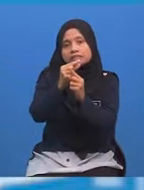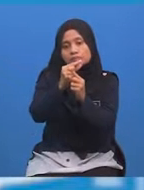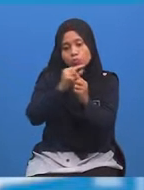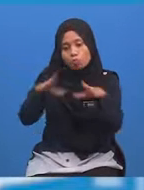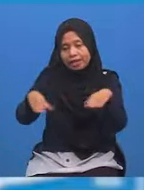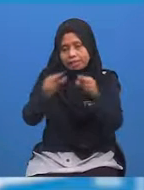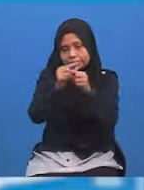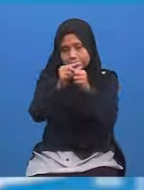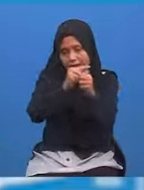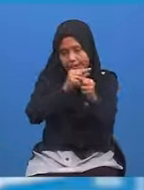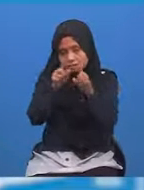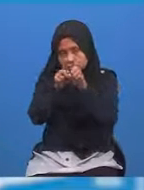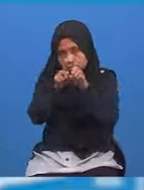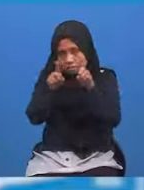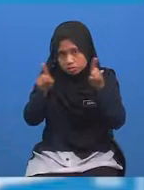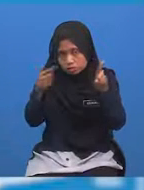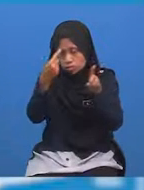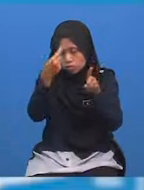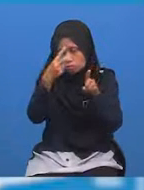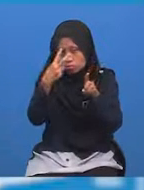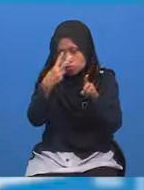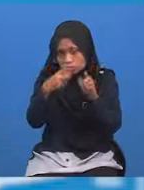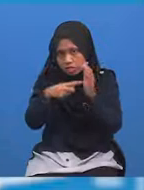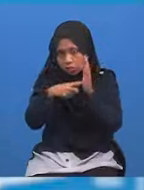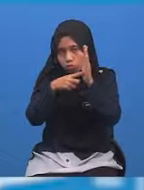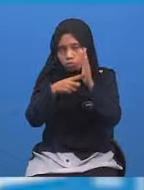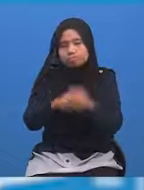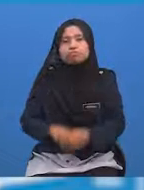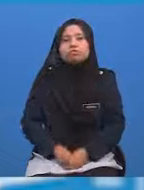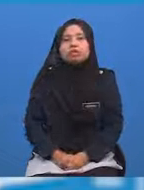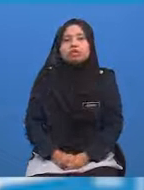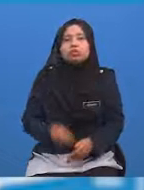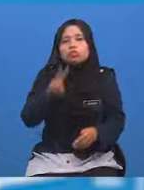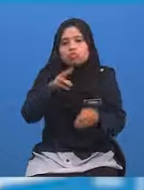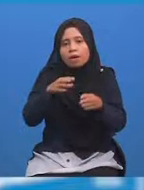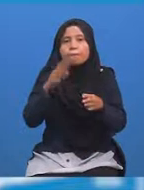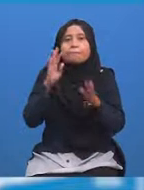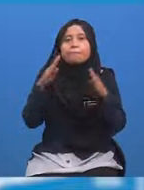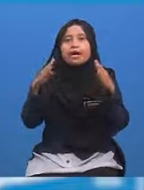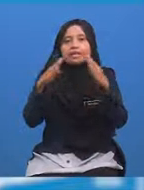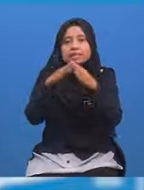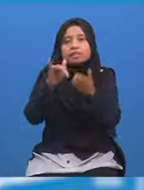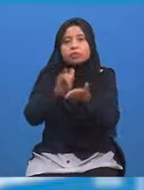Untuk memberi gambaran yang lebih jelas Kedudukan dua buah bandar tersebut